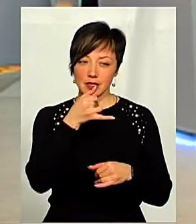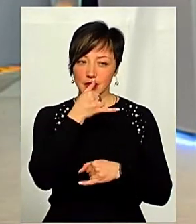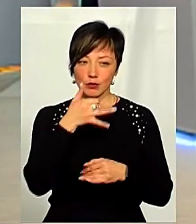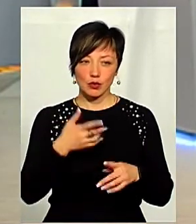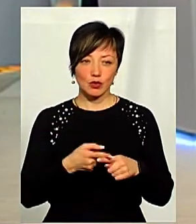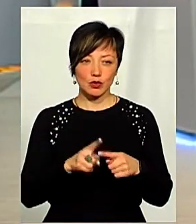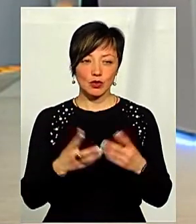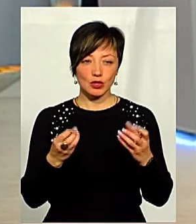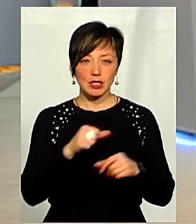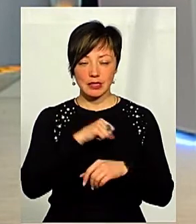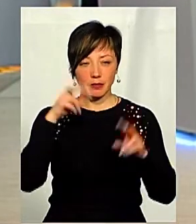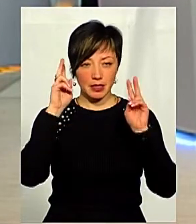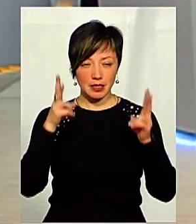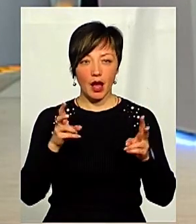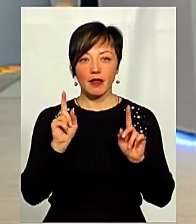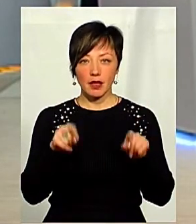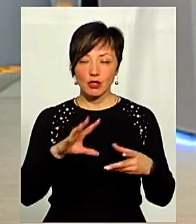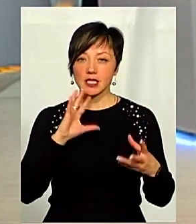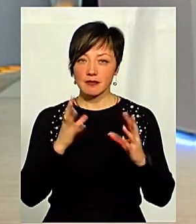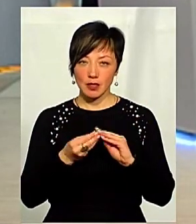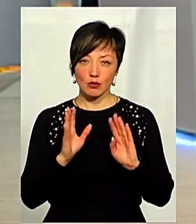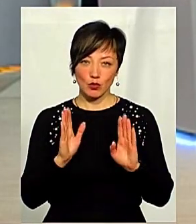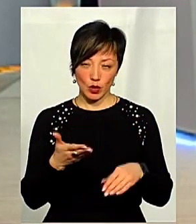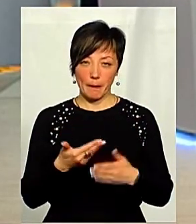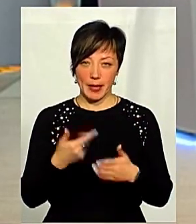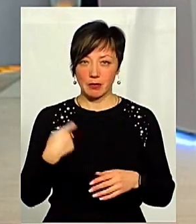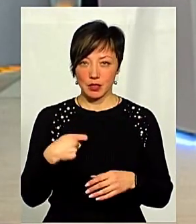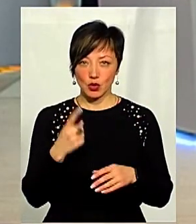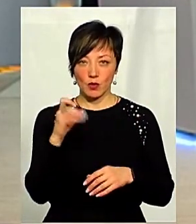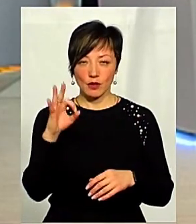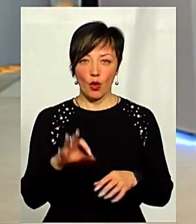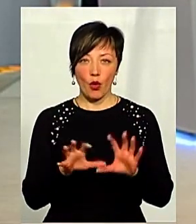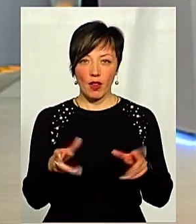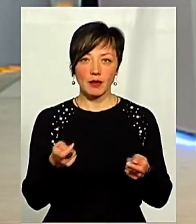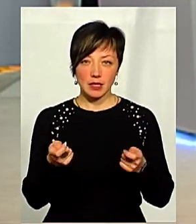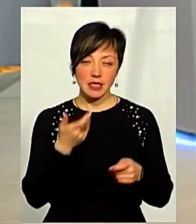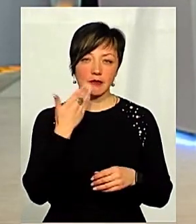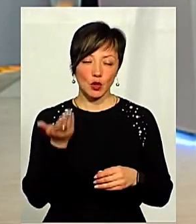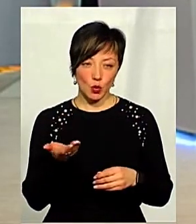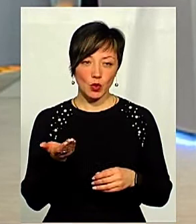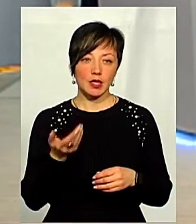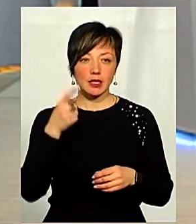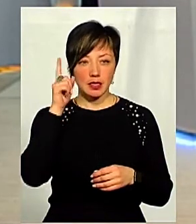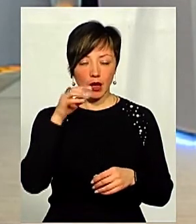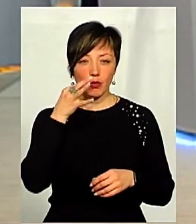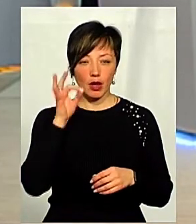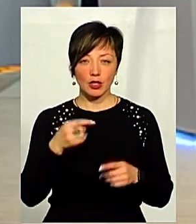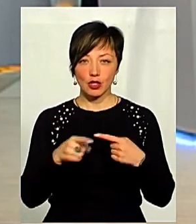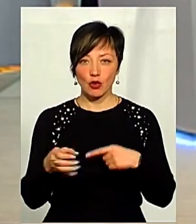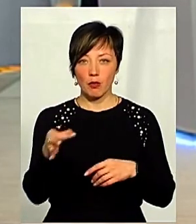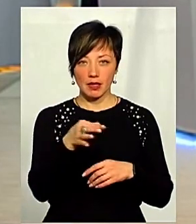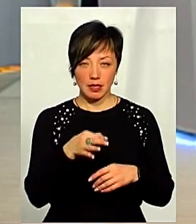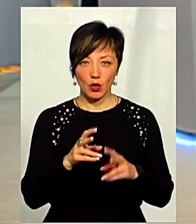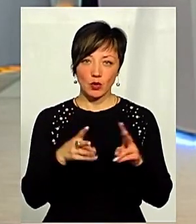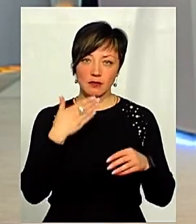сказати не можу, бо я цього ще поки що сам не знаю. Але те, що такий звіт буде 100%, тому що голови інших адміністрацій звітують. Я знаю про практику інших